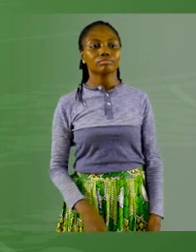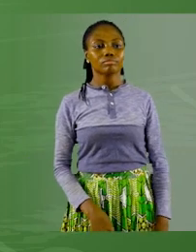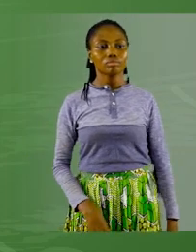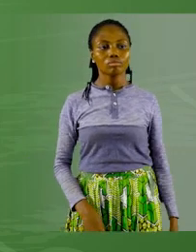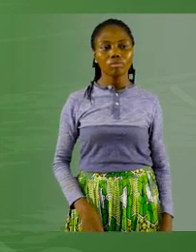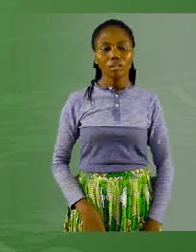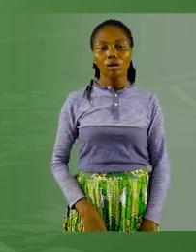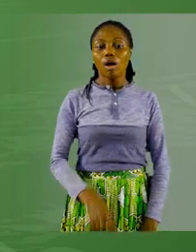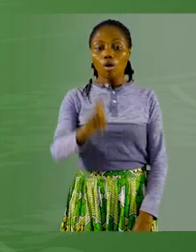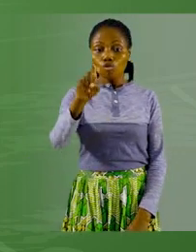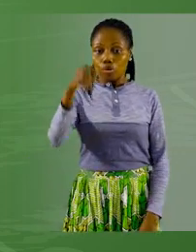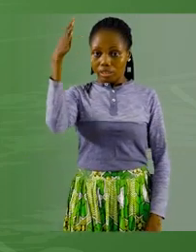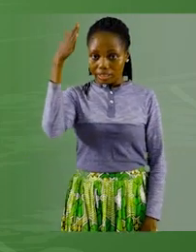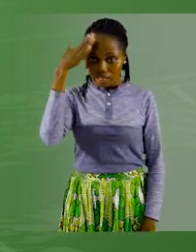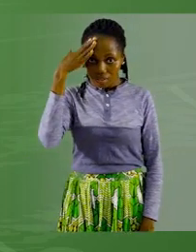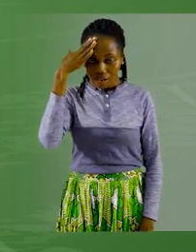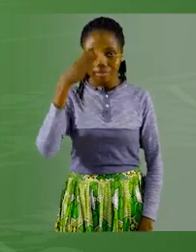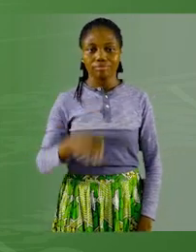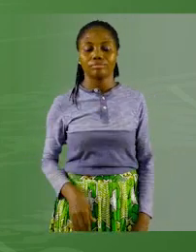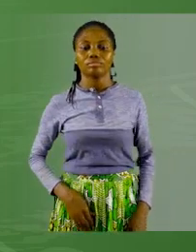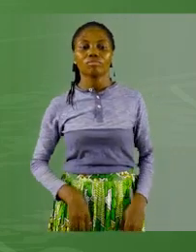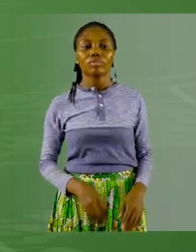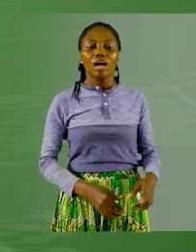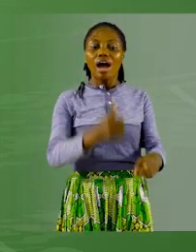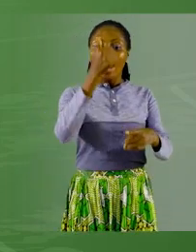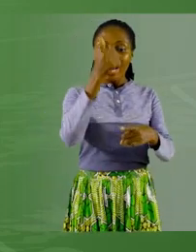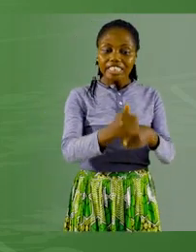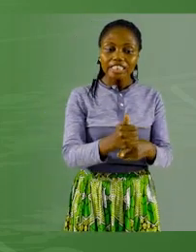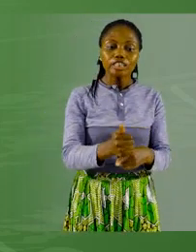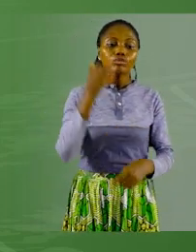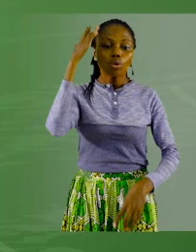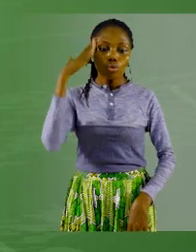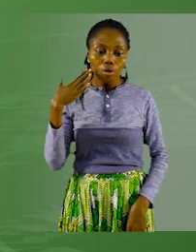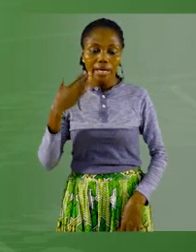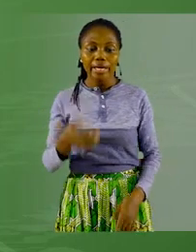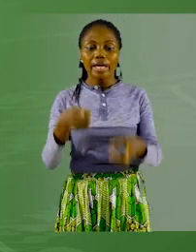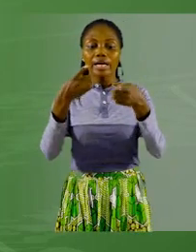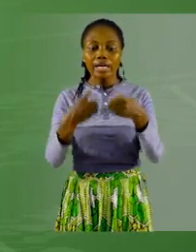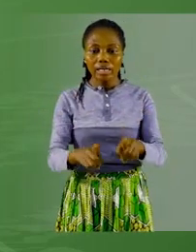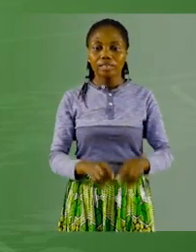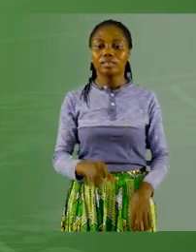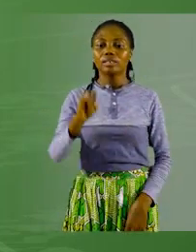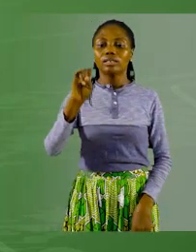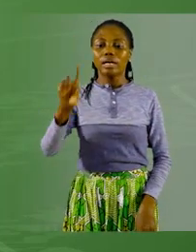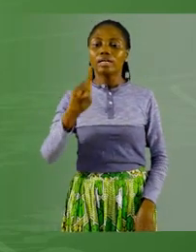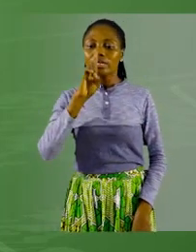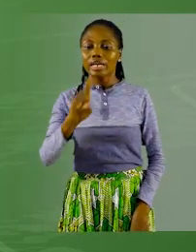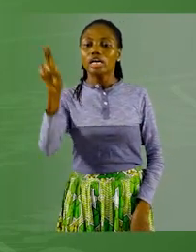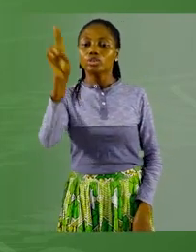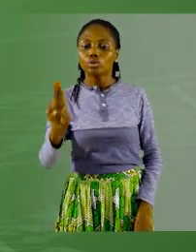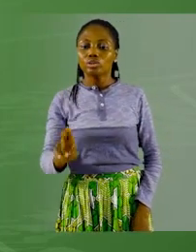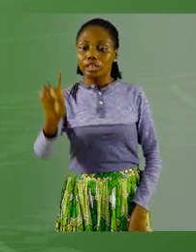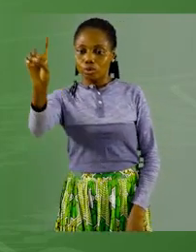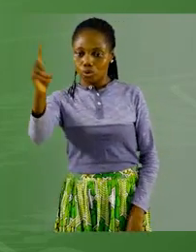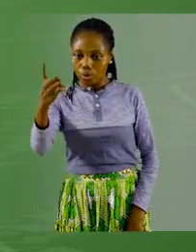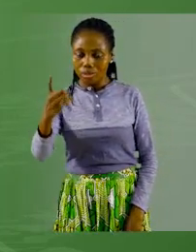L'adjectif de couleur, lorsqu'il est employé seul, il s'accorde en genre et en nombre